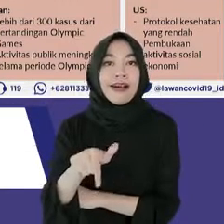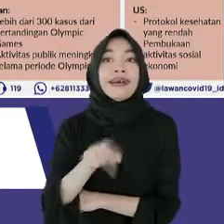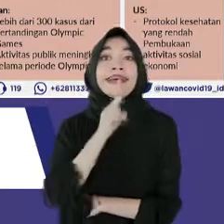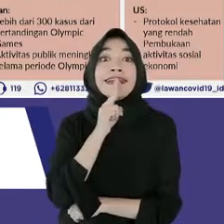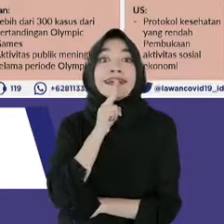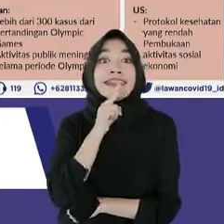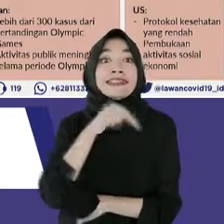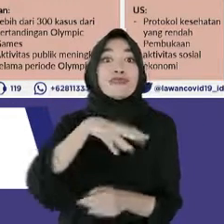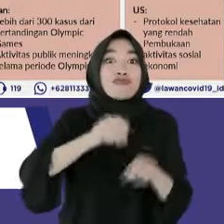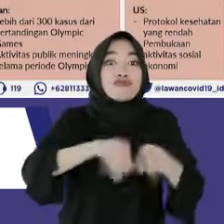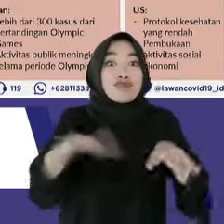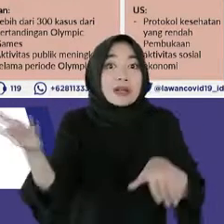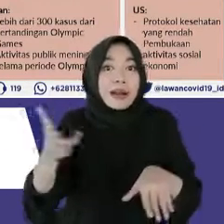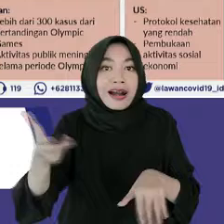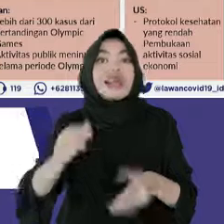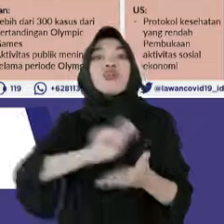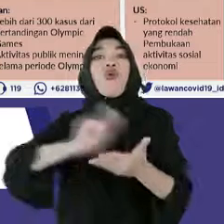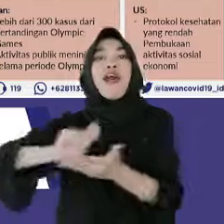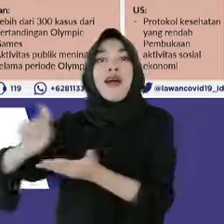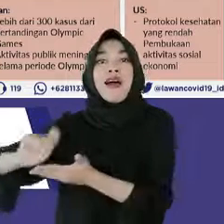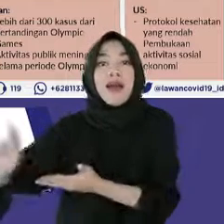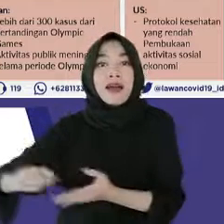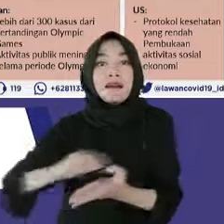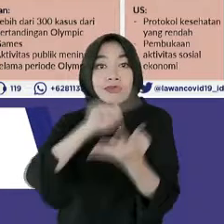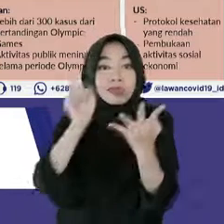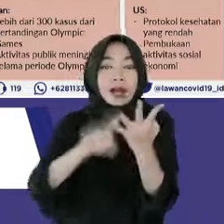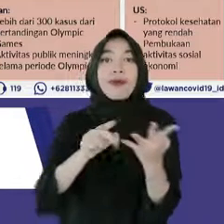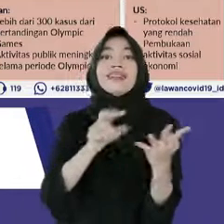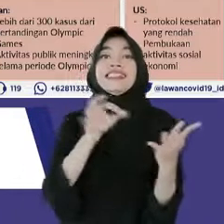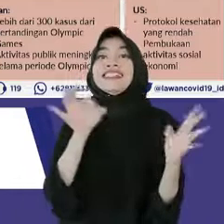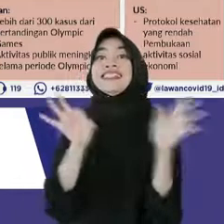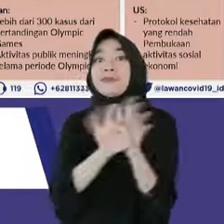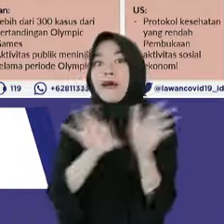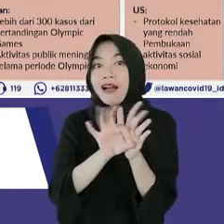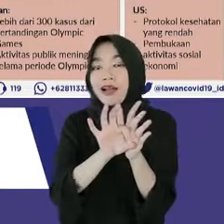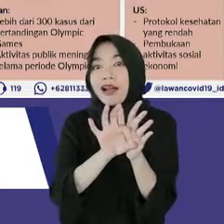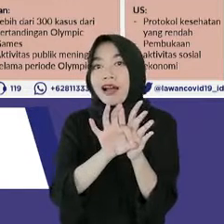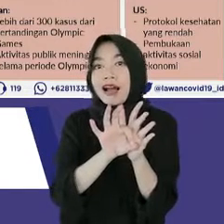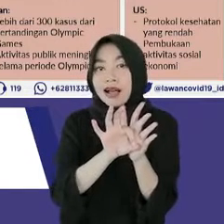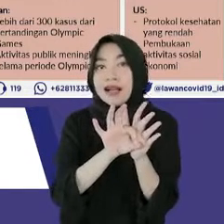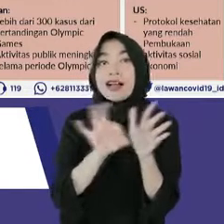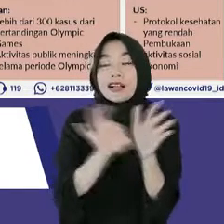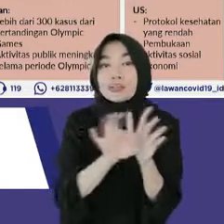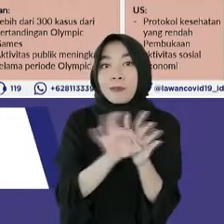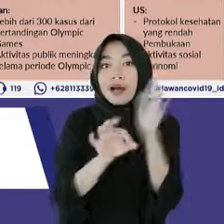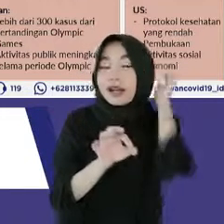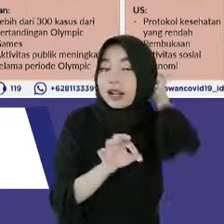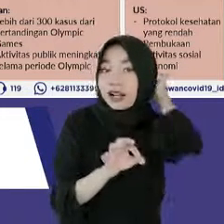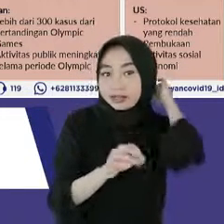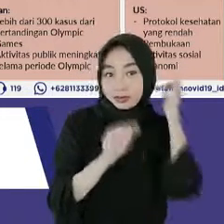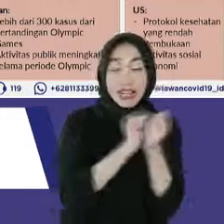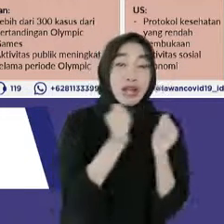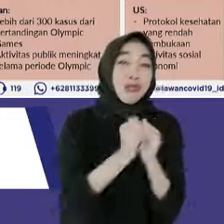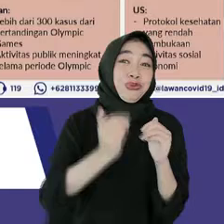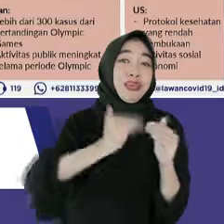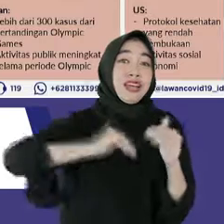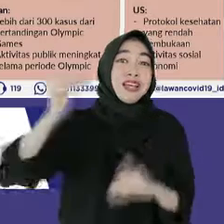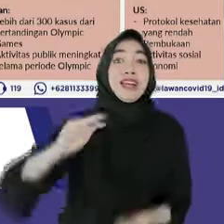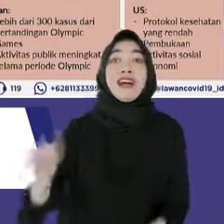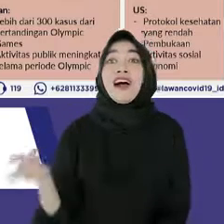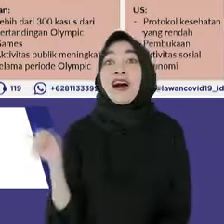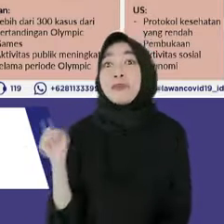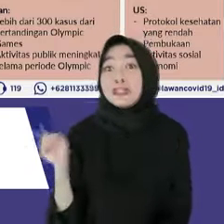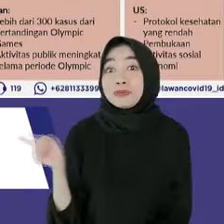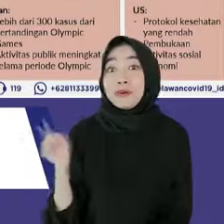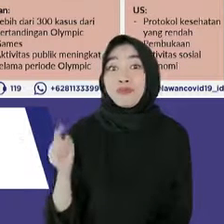sekolah pun mulai bermunculan. Di Jepang, terdapat klaster atau penambahan kasus COVID-19 yang berhubungan dengan